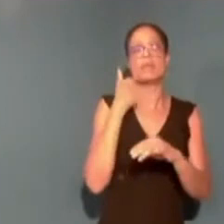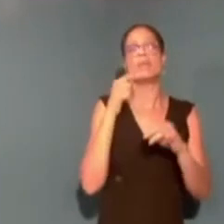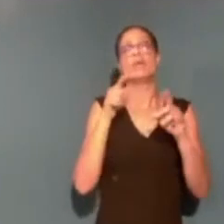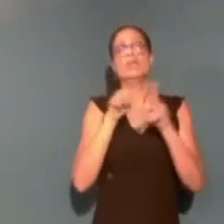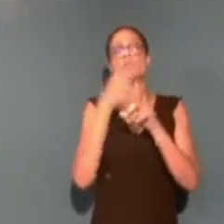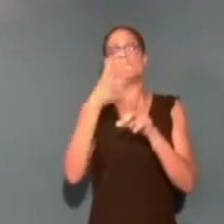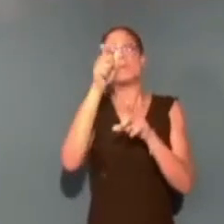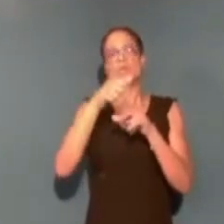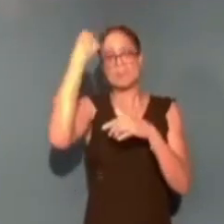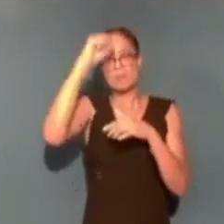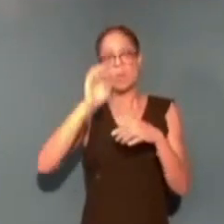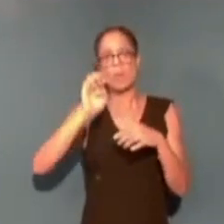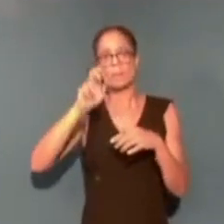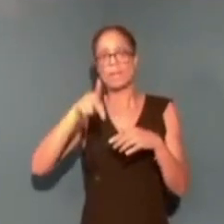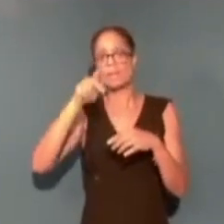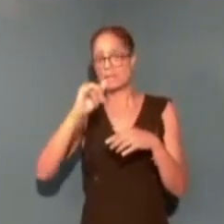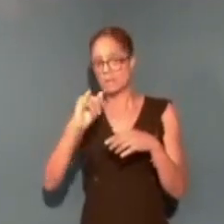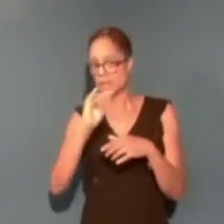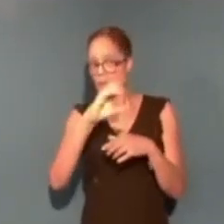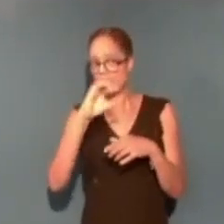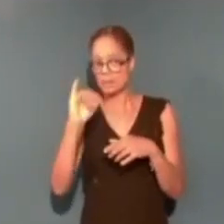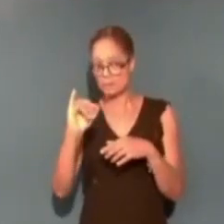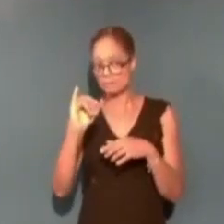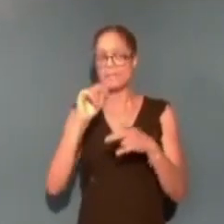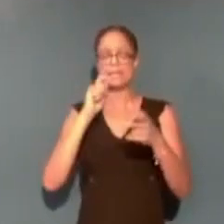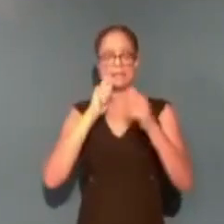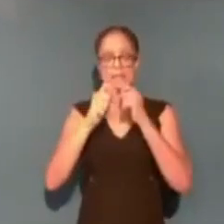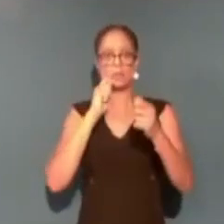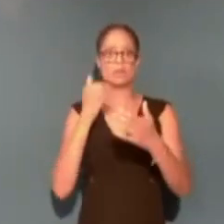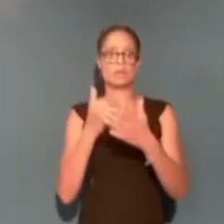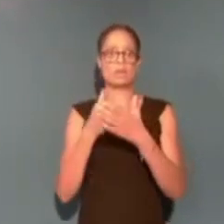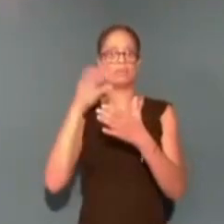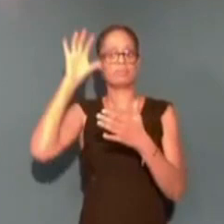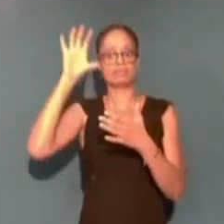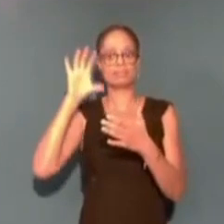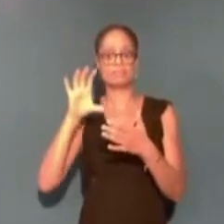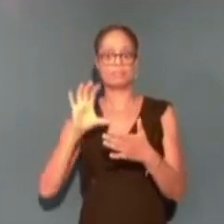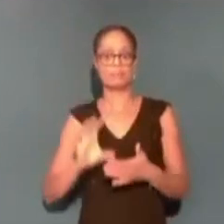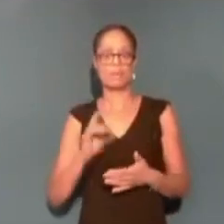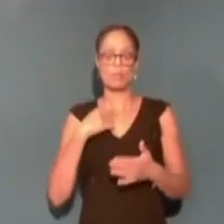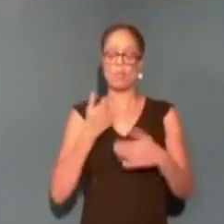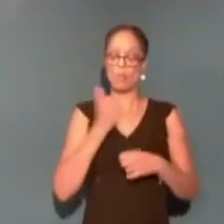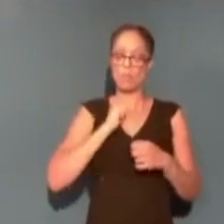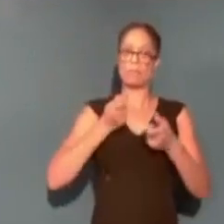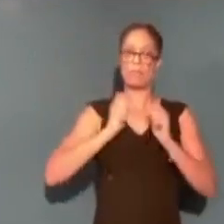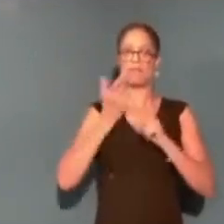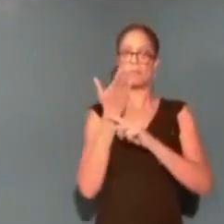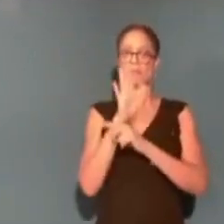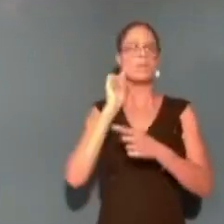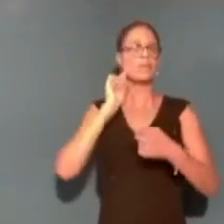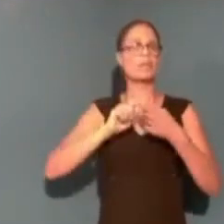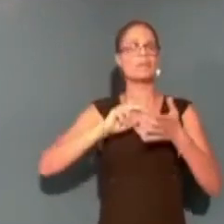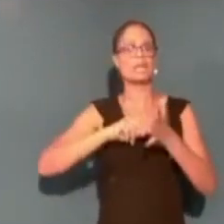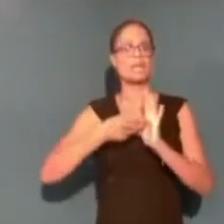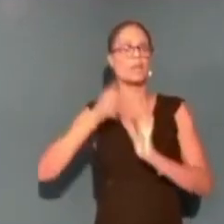on a évoqué ces questions-là. J'ai été chargé de présenter l'aspect technique parce que les